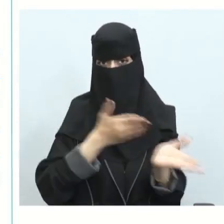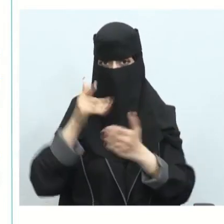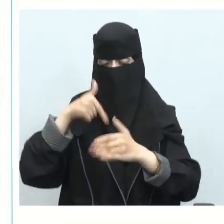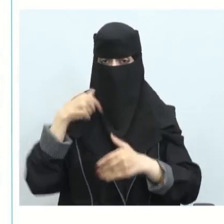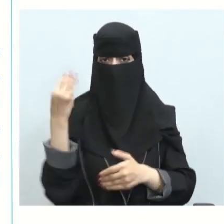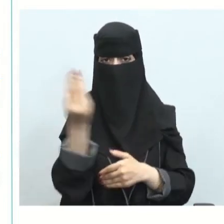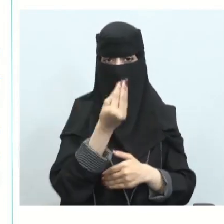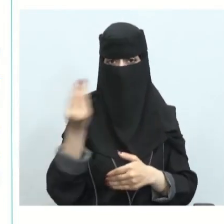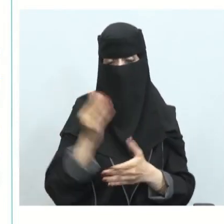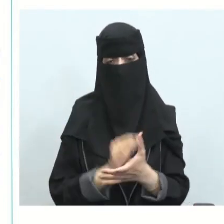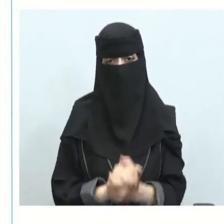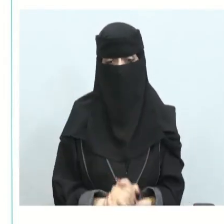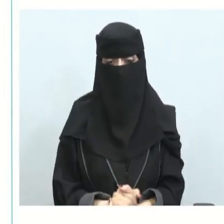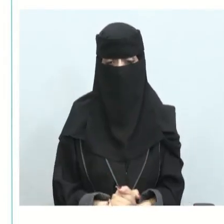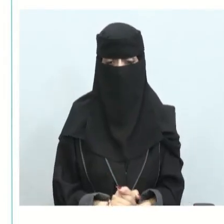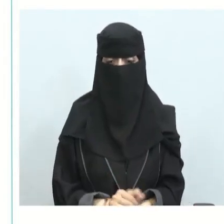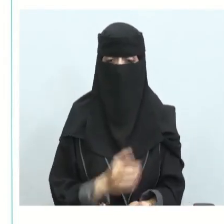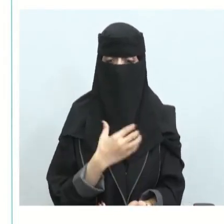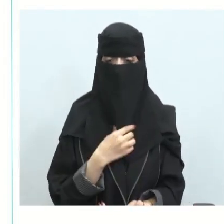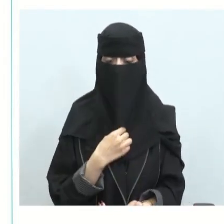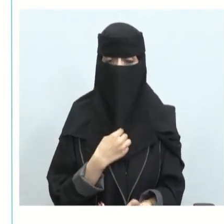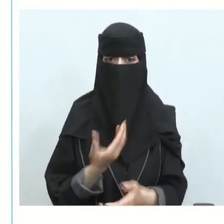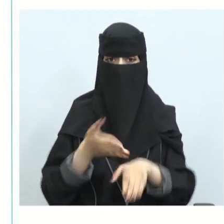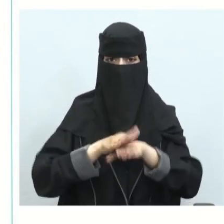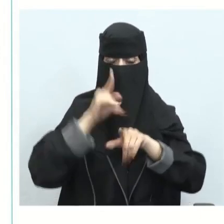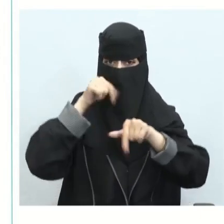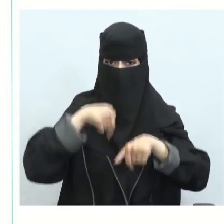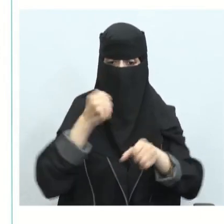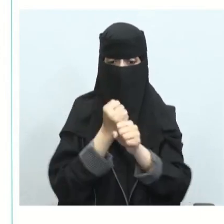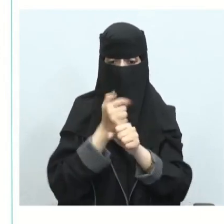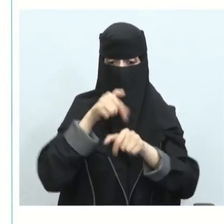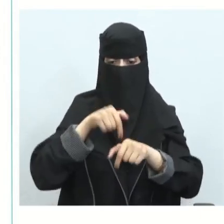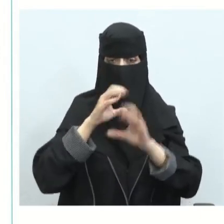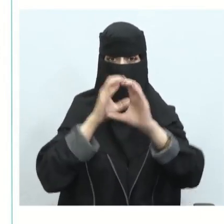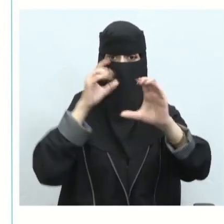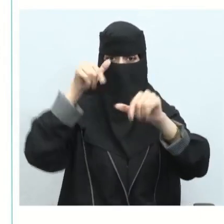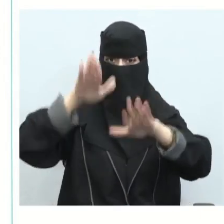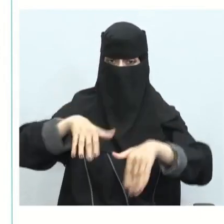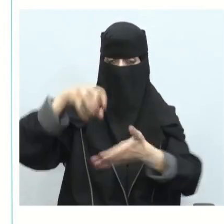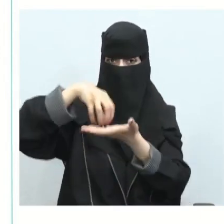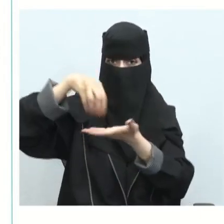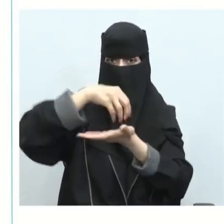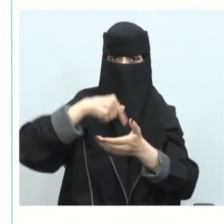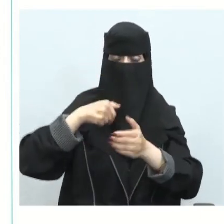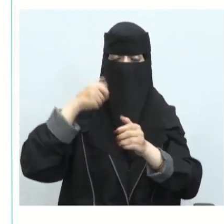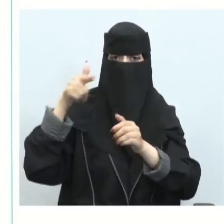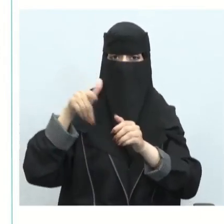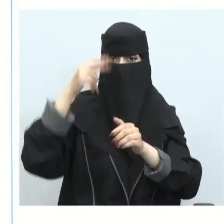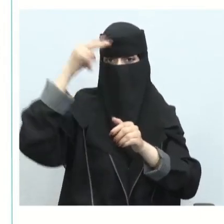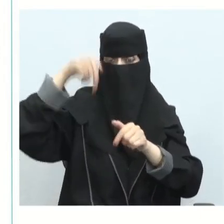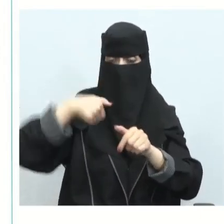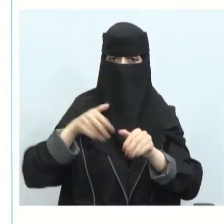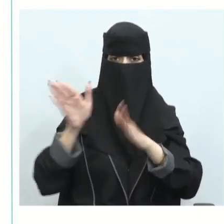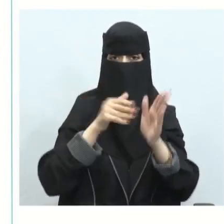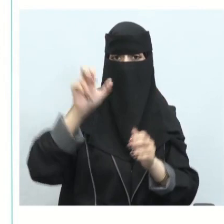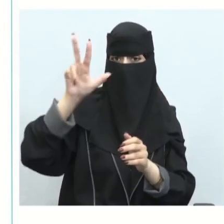والسياح على الرغم من عمل حافلات المدن في السعودية حاليا على الديزل وهو ليس